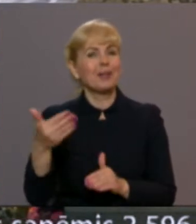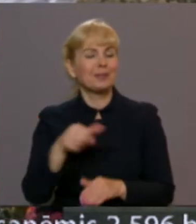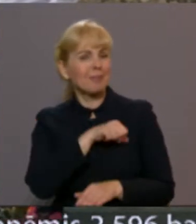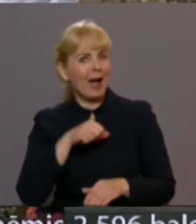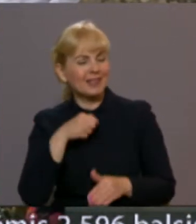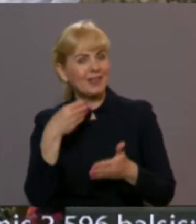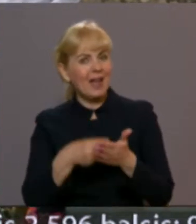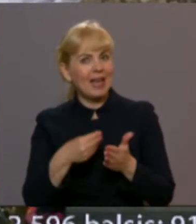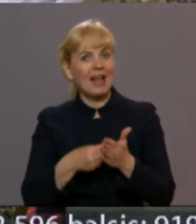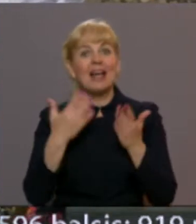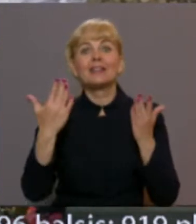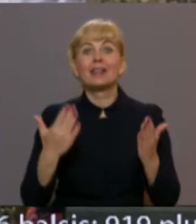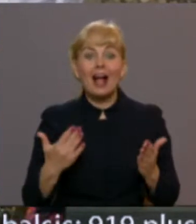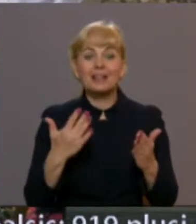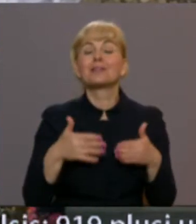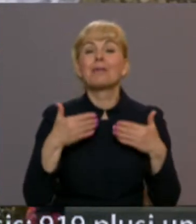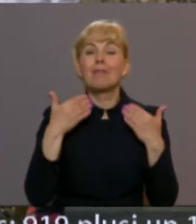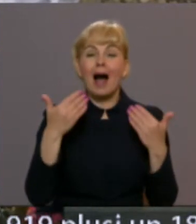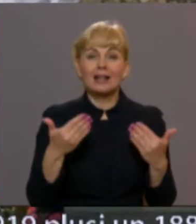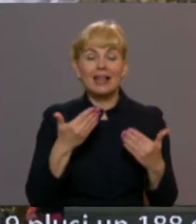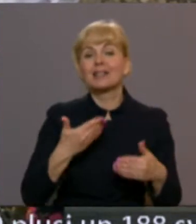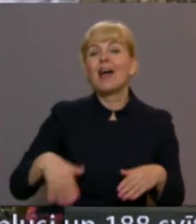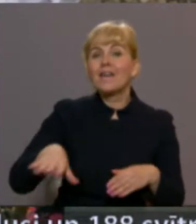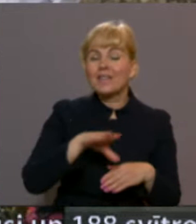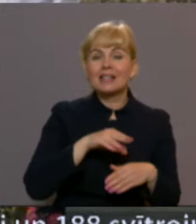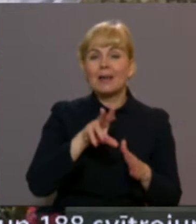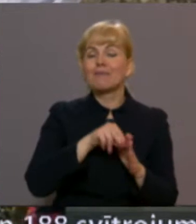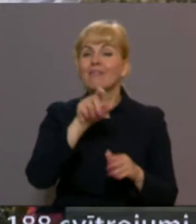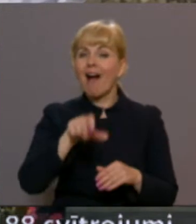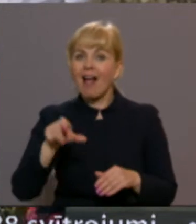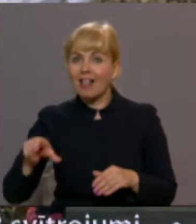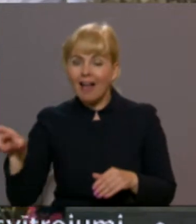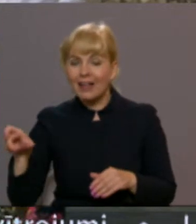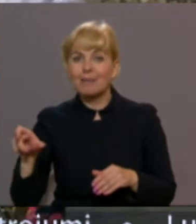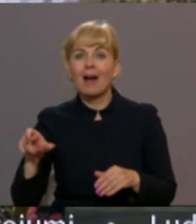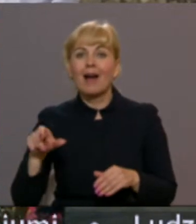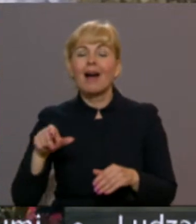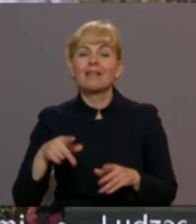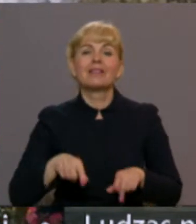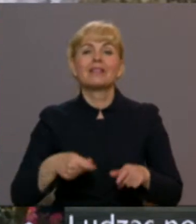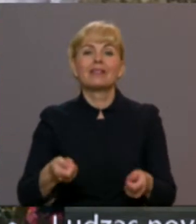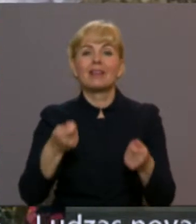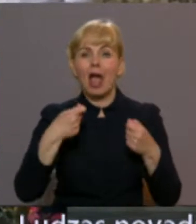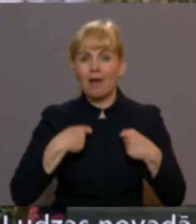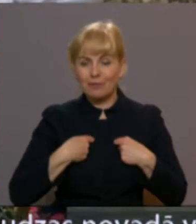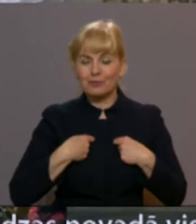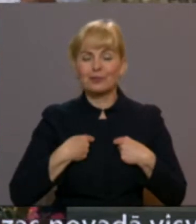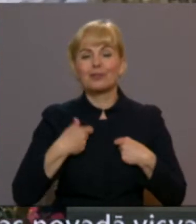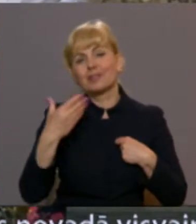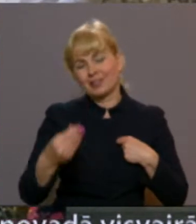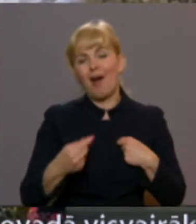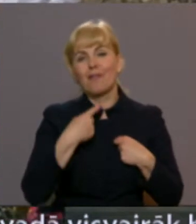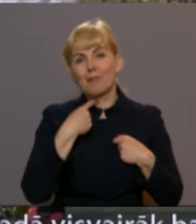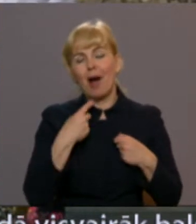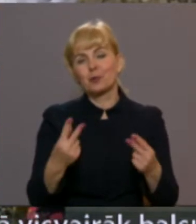Paldies, jā. Es gribu teikt, paldies visiem vēlētājiem, kas ir devuši mums savu balsu un